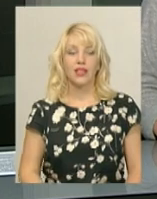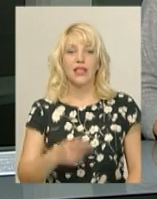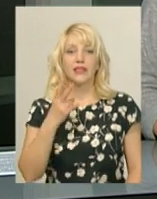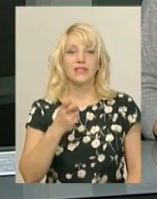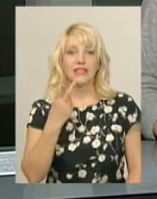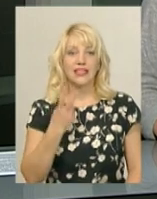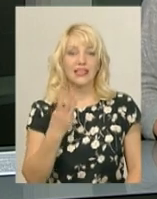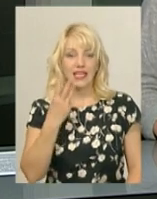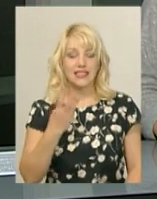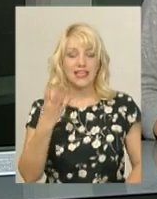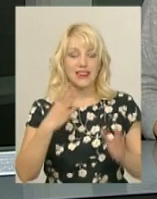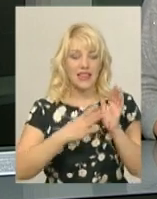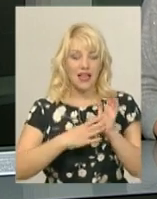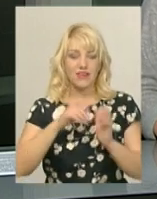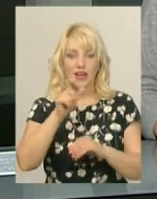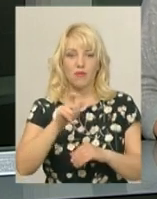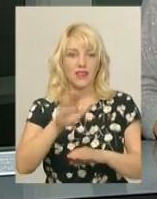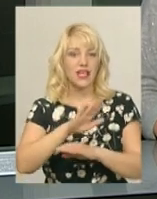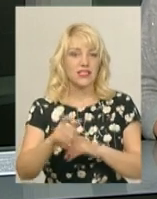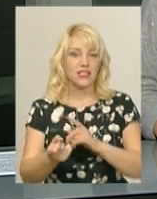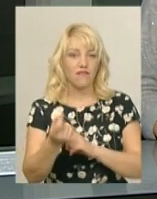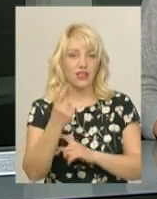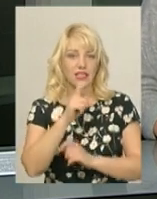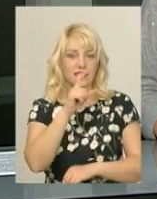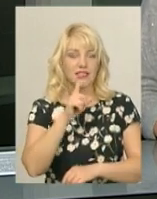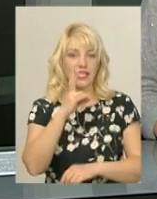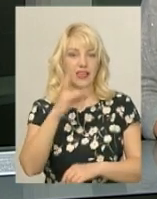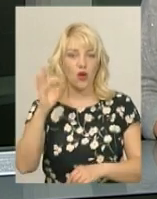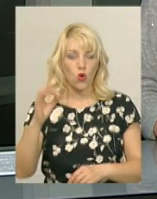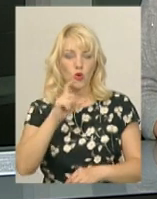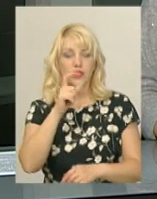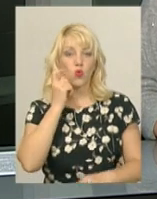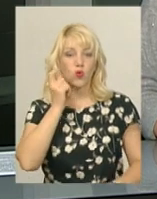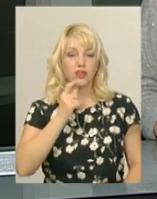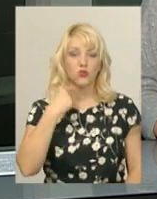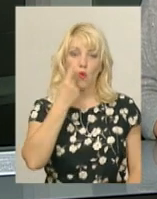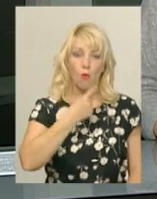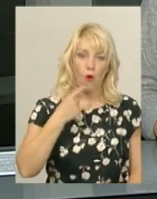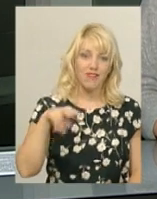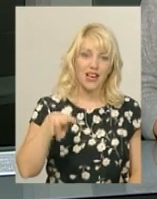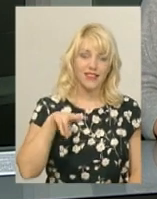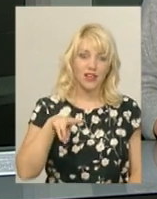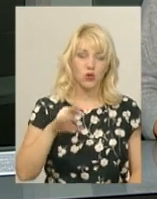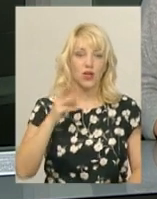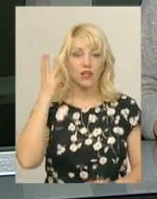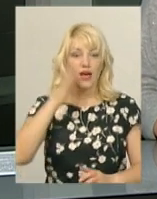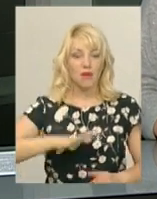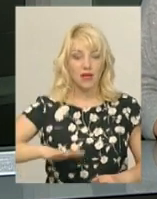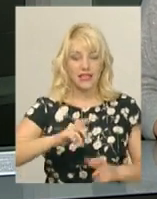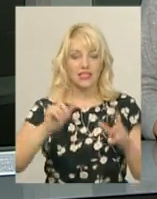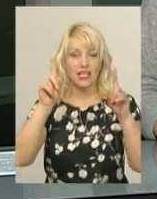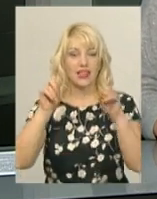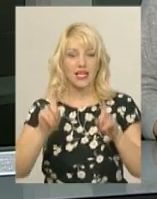239 абітурієнтів не з'явились на зовнішнє незалежне оцінювання з української мови та літератури на Хмельниччині. Тести склали